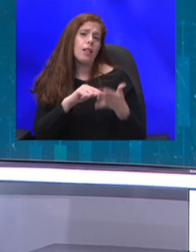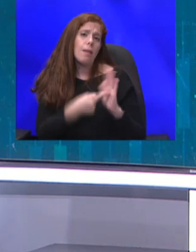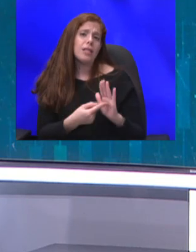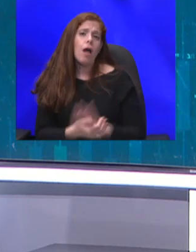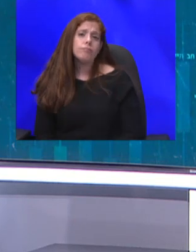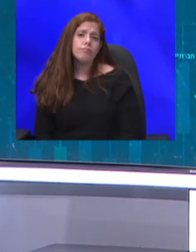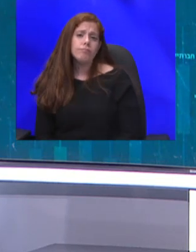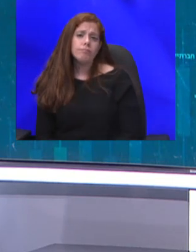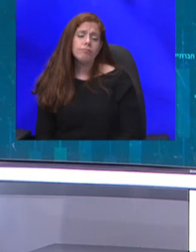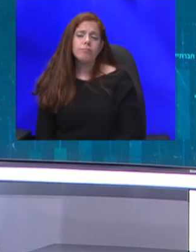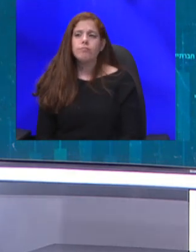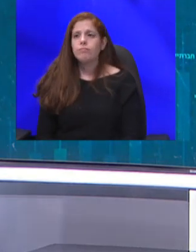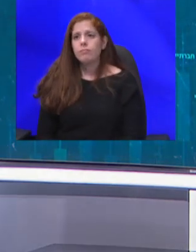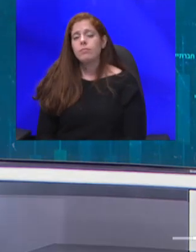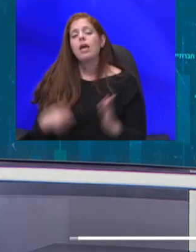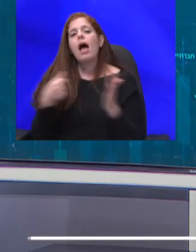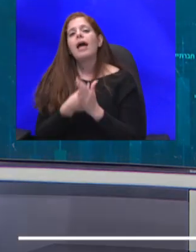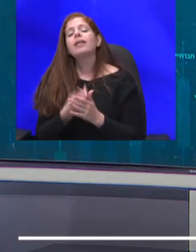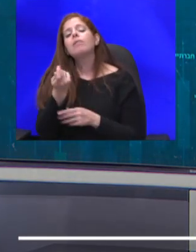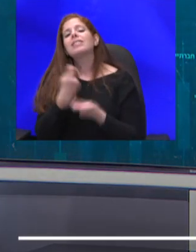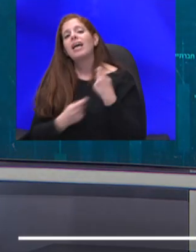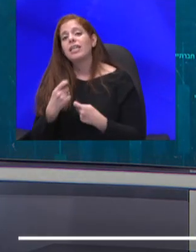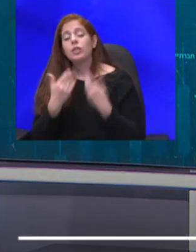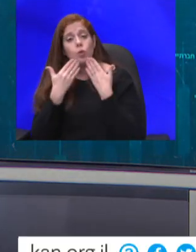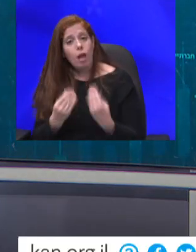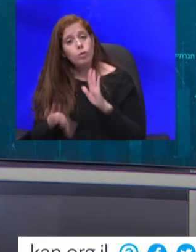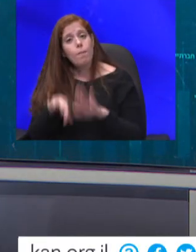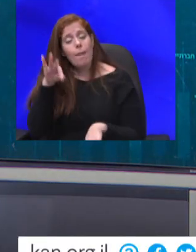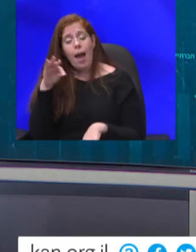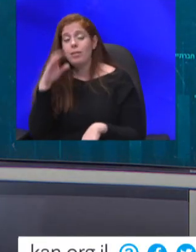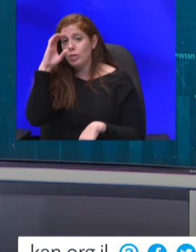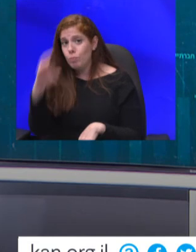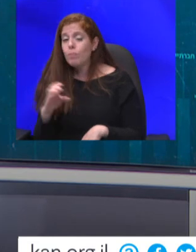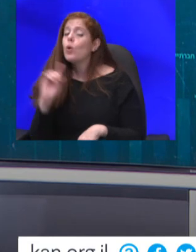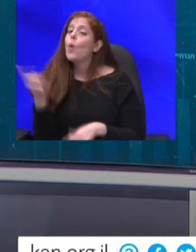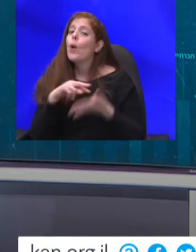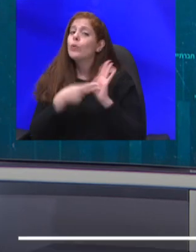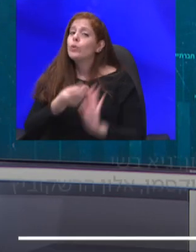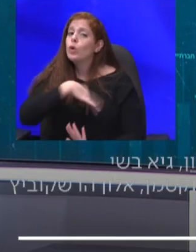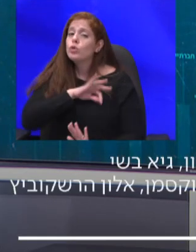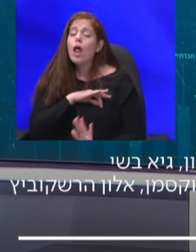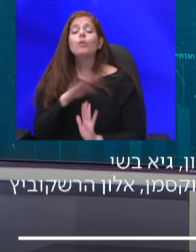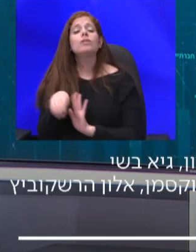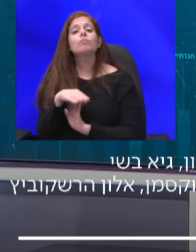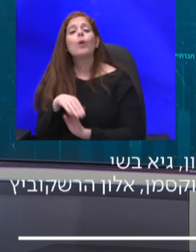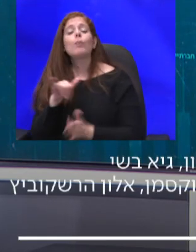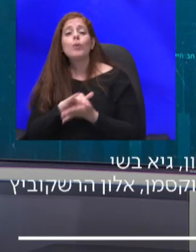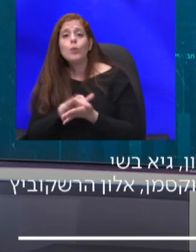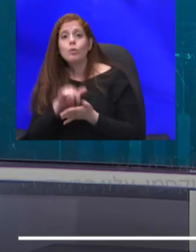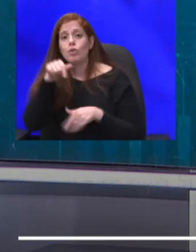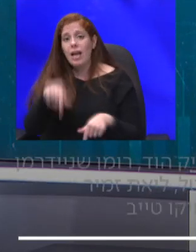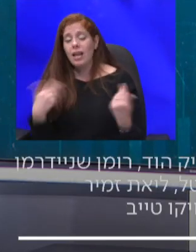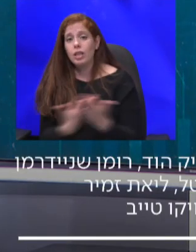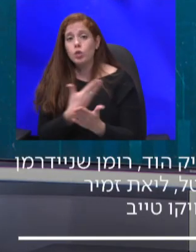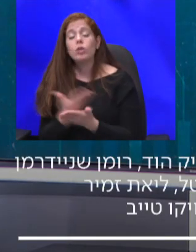עד כאן מסחקי הכיס לשבוע זה תודה רבה שבחרתם לצפות בנו כל התוכניות שלנו זמינות ביוטיוב של כאן חדשות ואתם מוזמנים לעקוב אחרינו גם